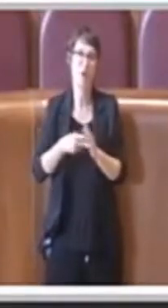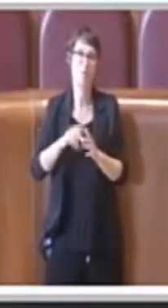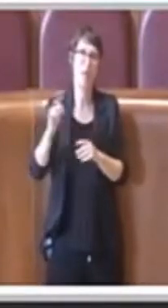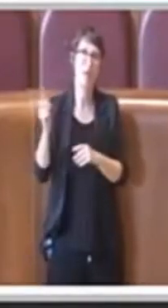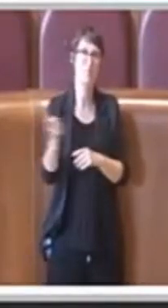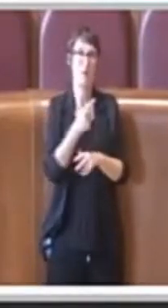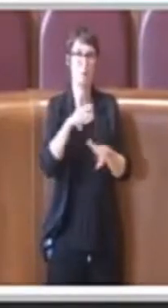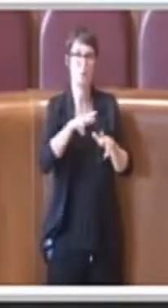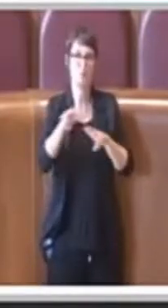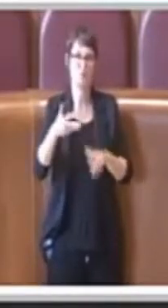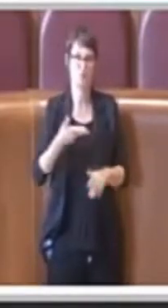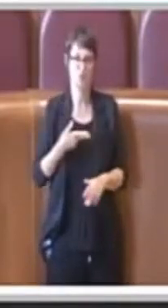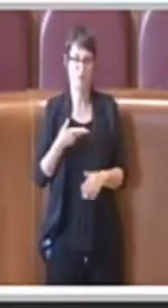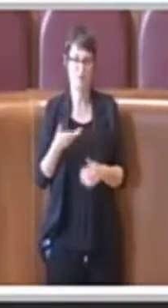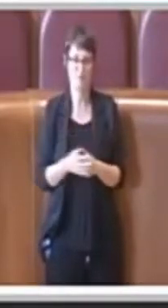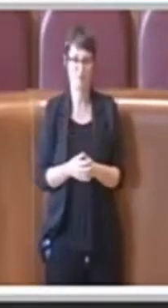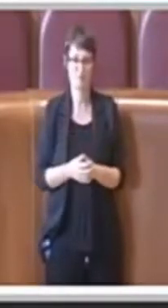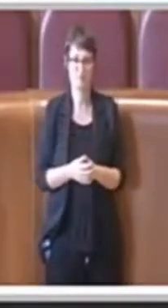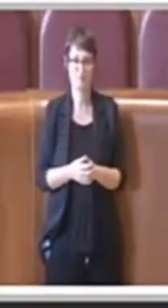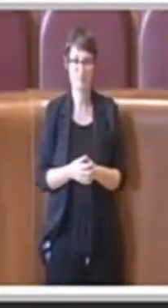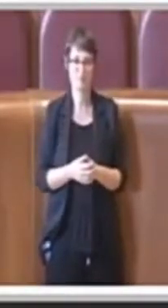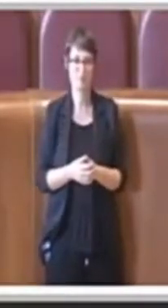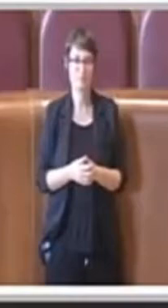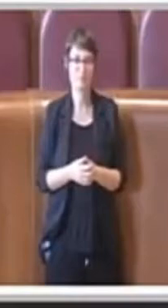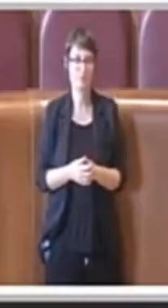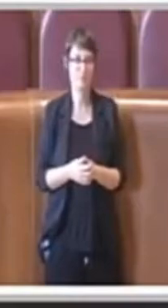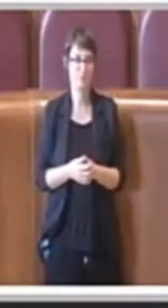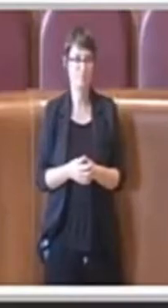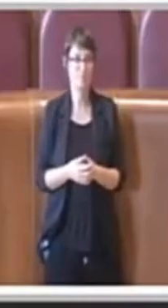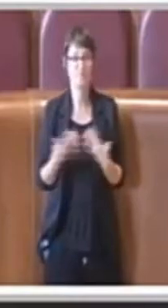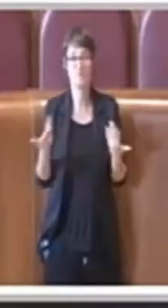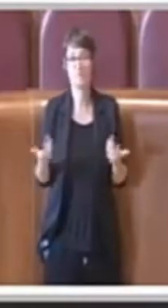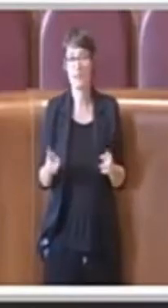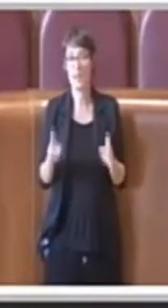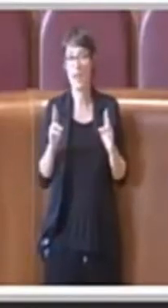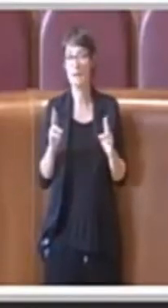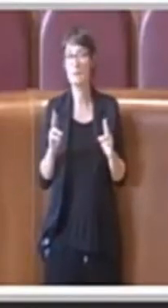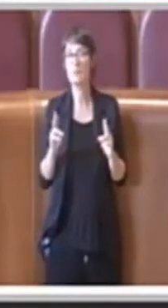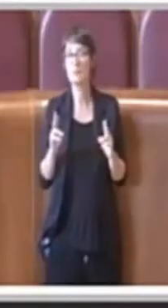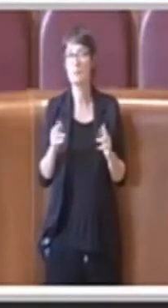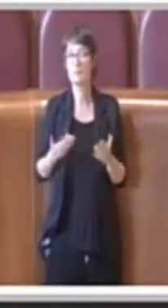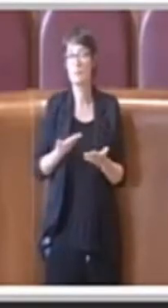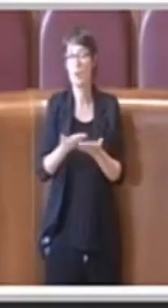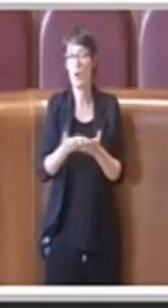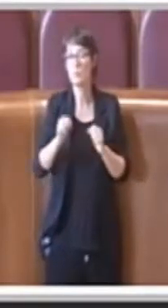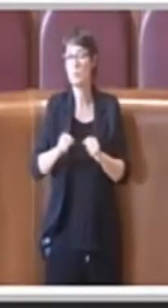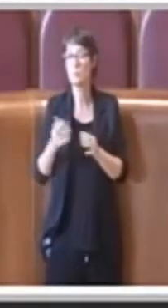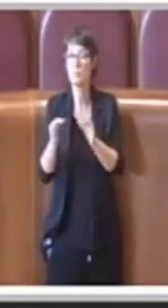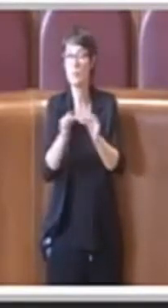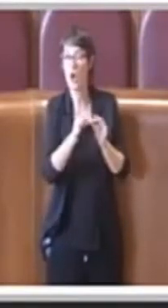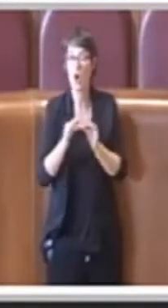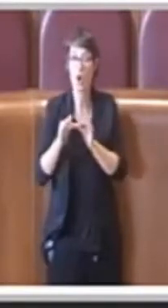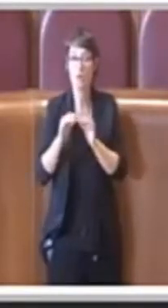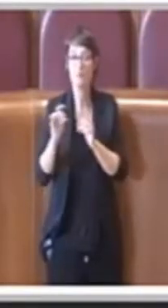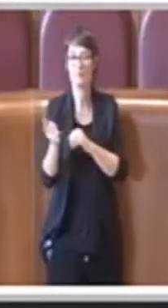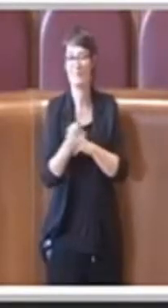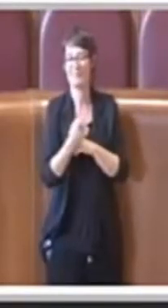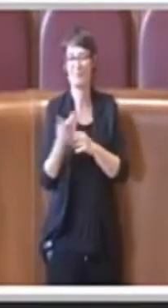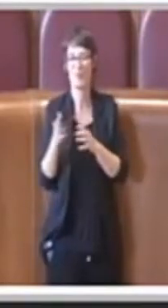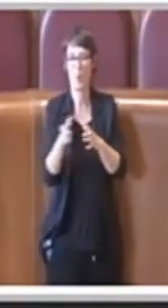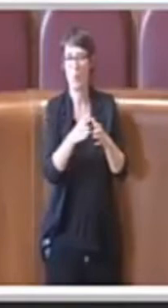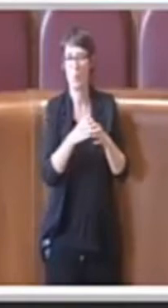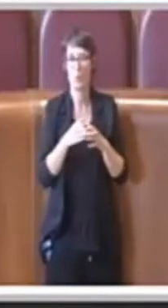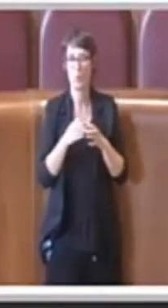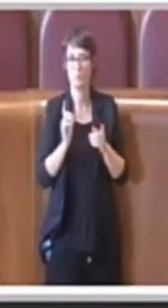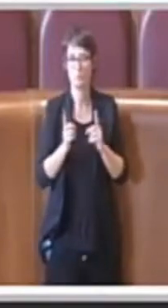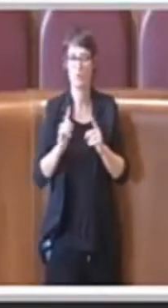comuni e dunque spero che questa proposta possa essere condivisa da tutte le forze politiche